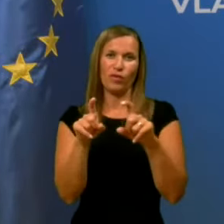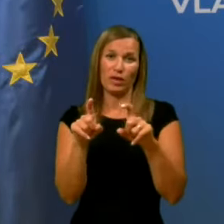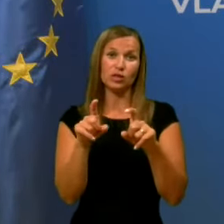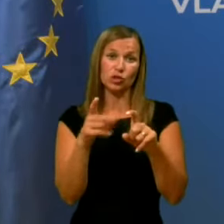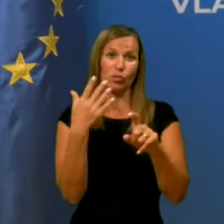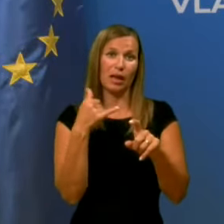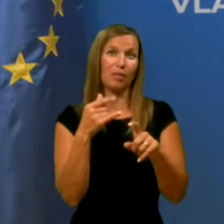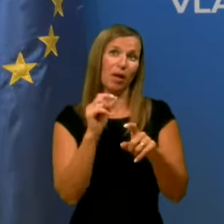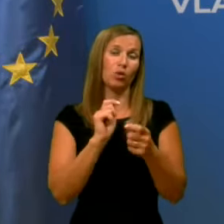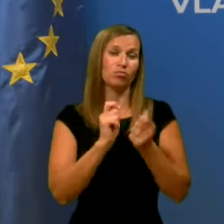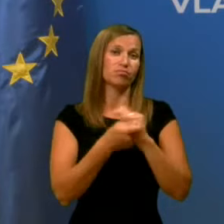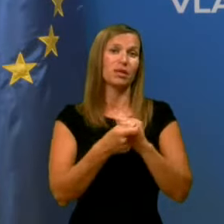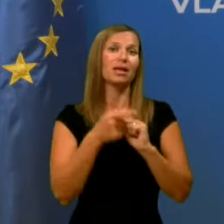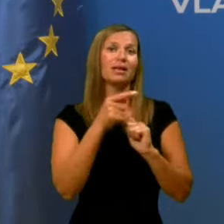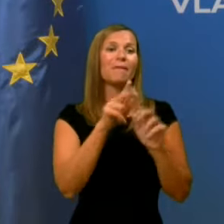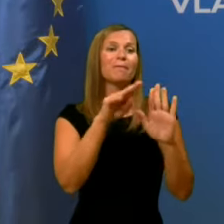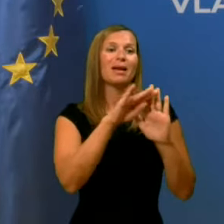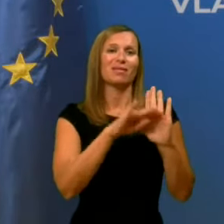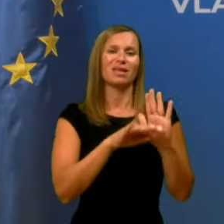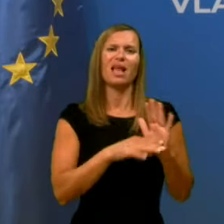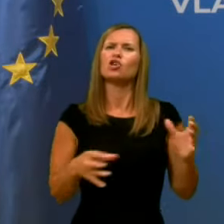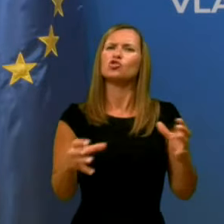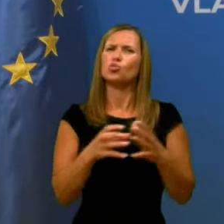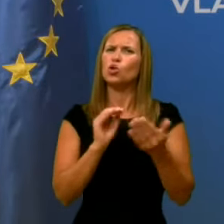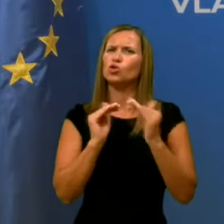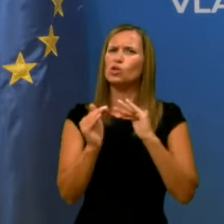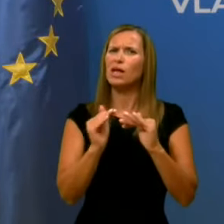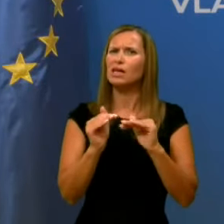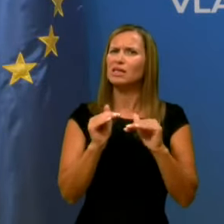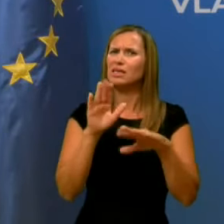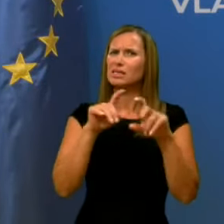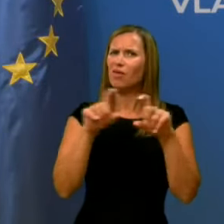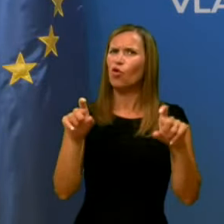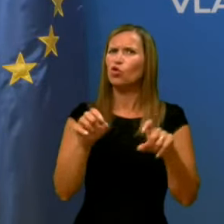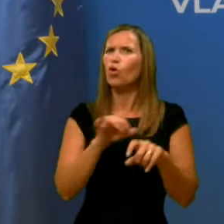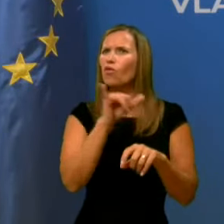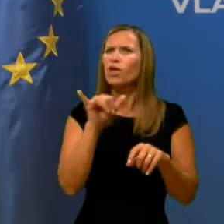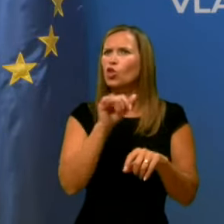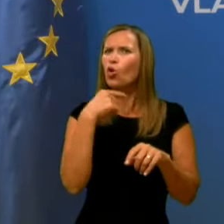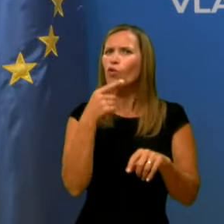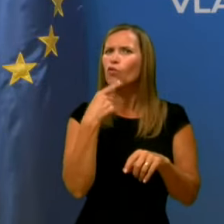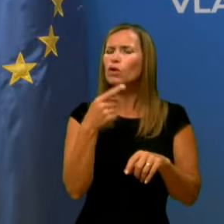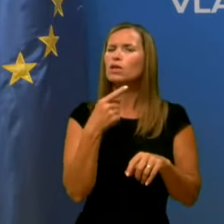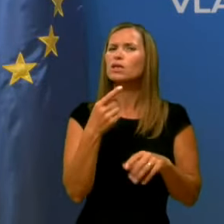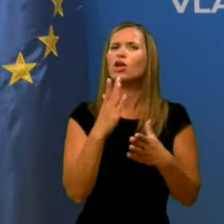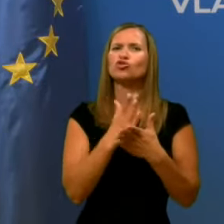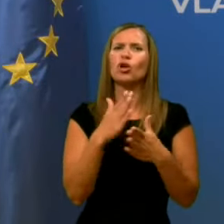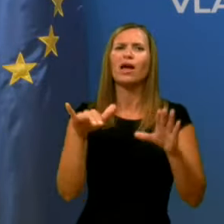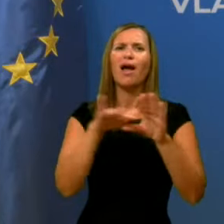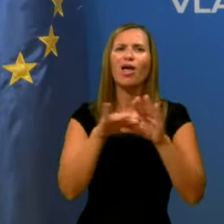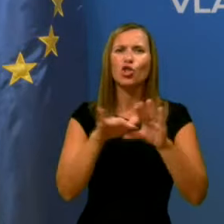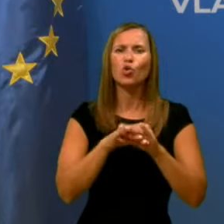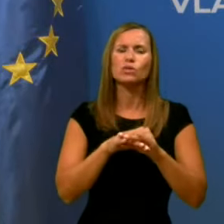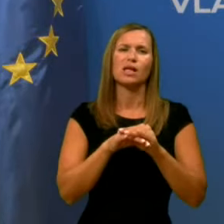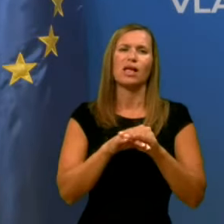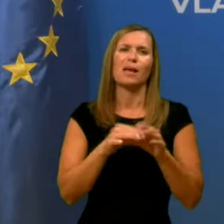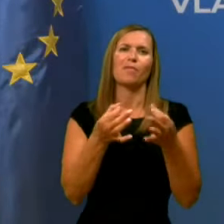pravila, skupno socialnih zavodov vemo vse čas pravi, da nekako, kot rečeno, že kadrovske in prostorske